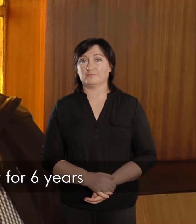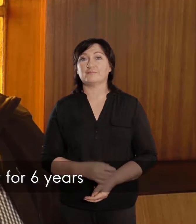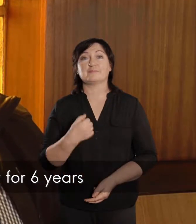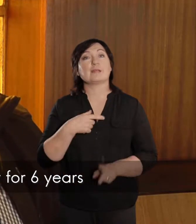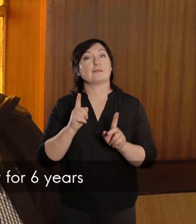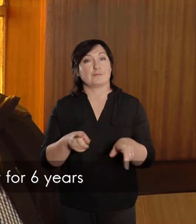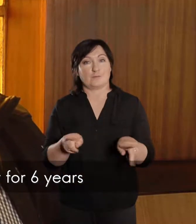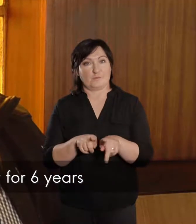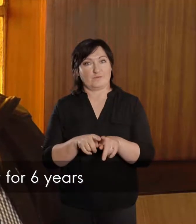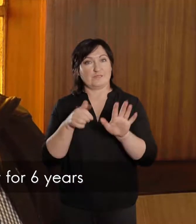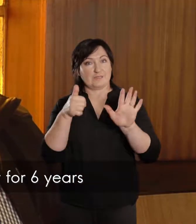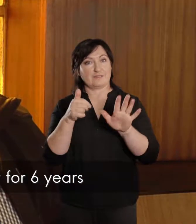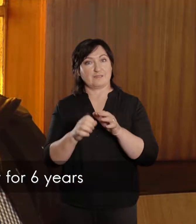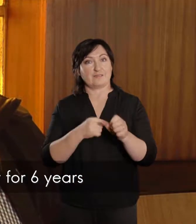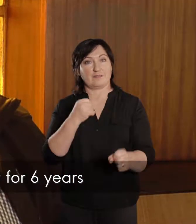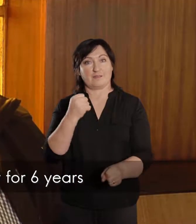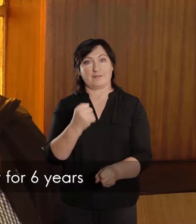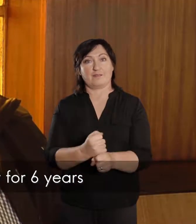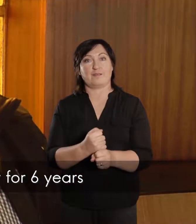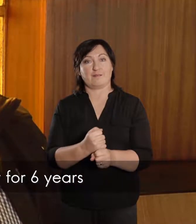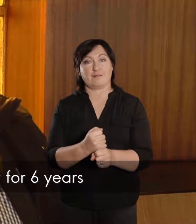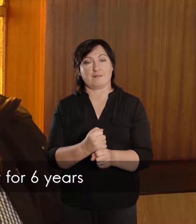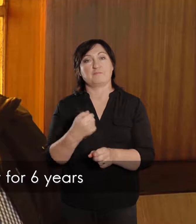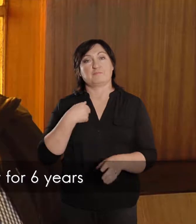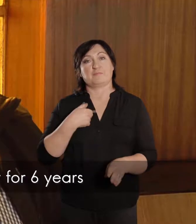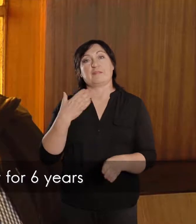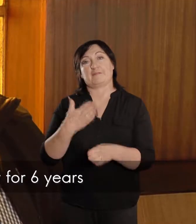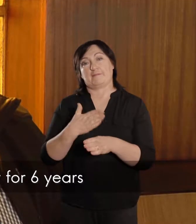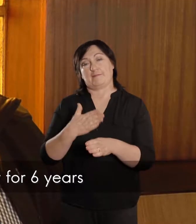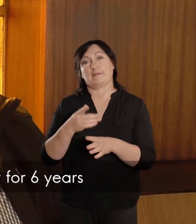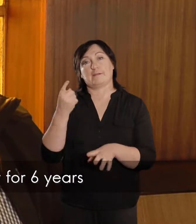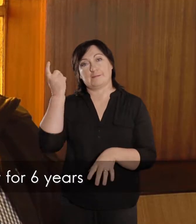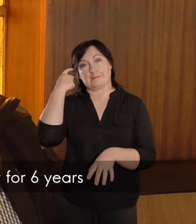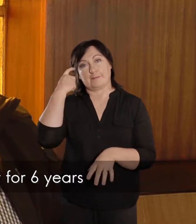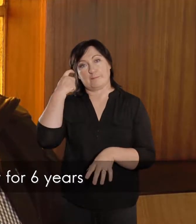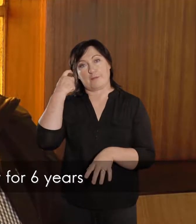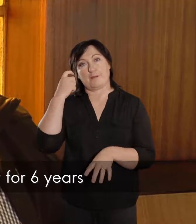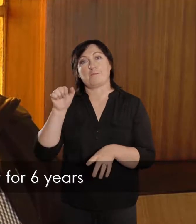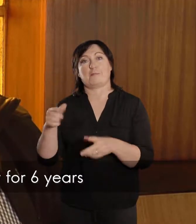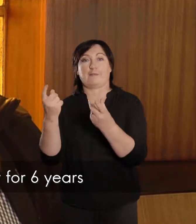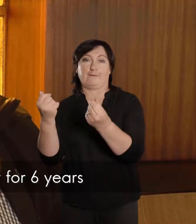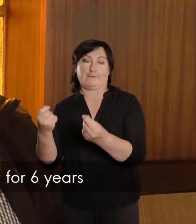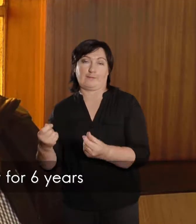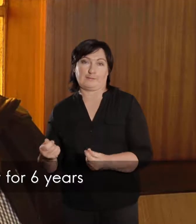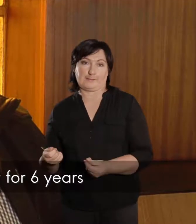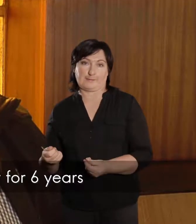Ek was ook 6 jaar in die kantoor als skriebe kassier.